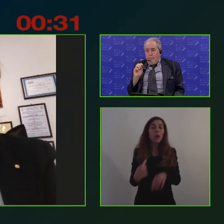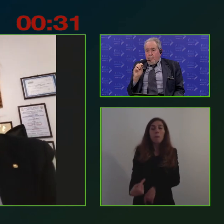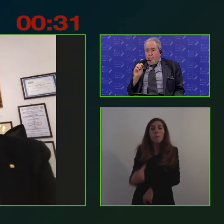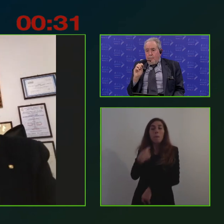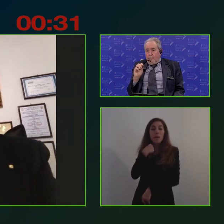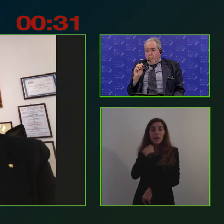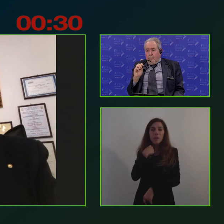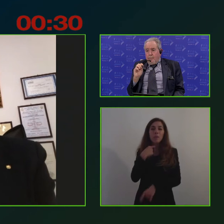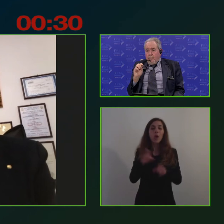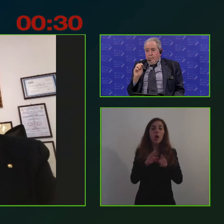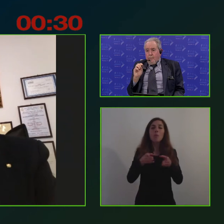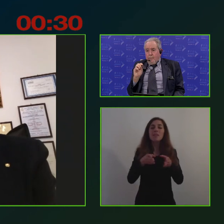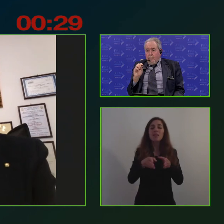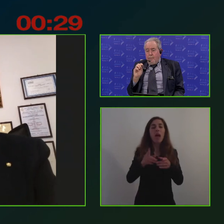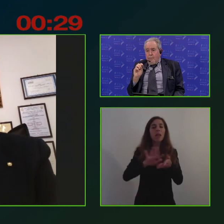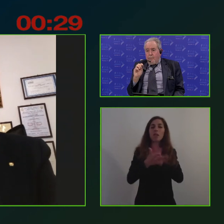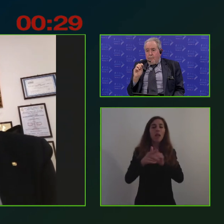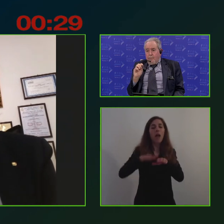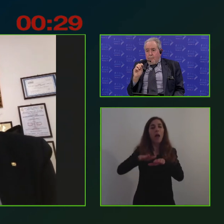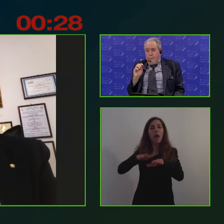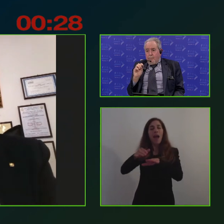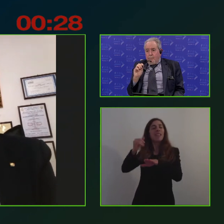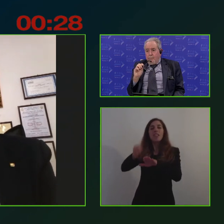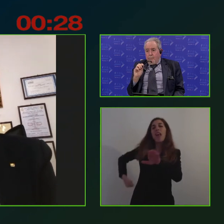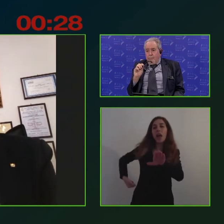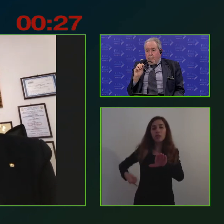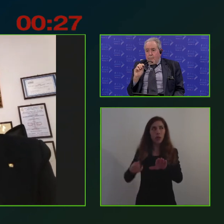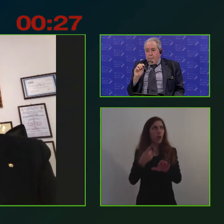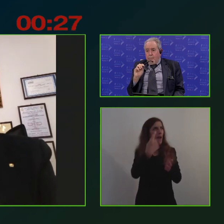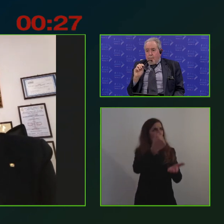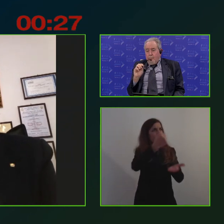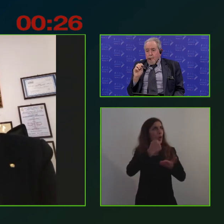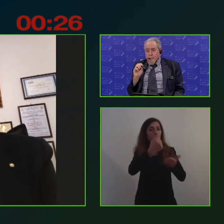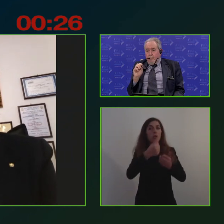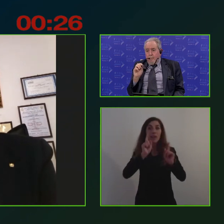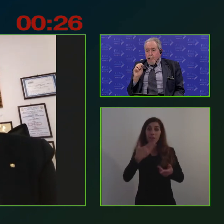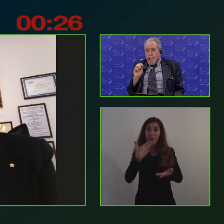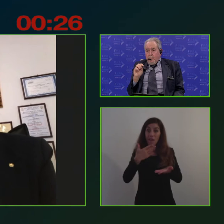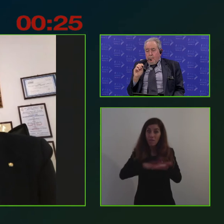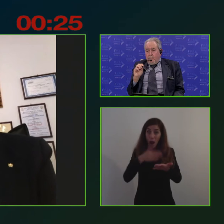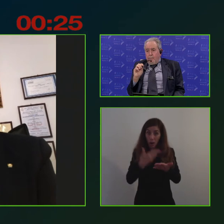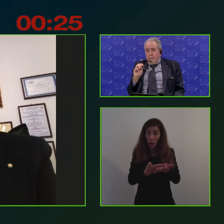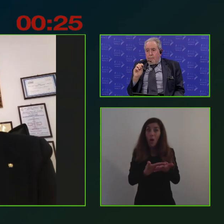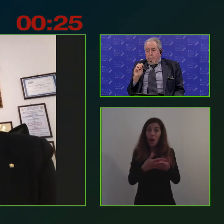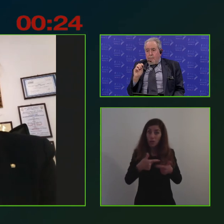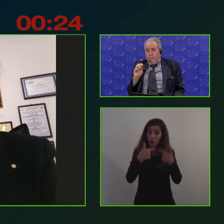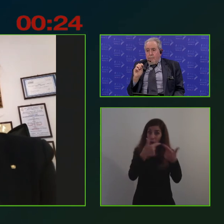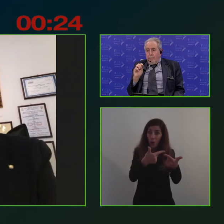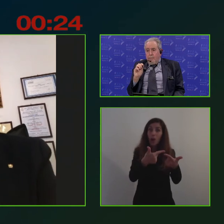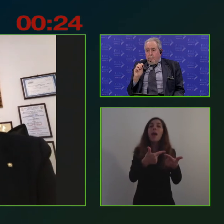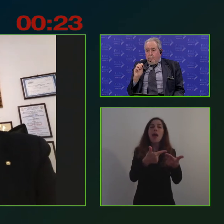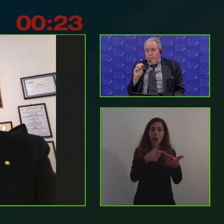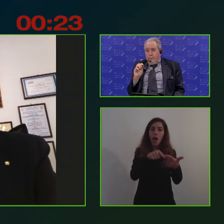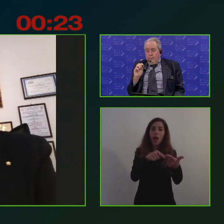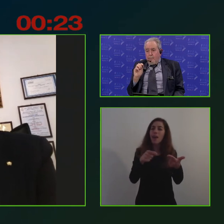sono imprese che attrasso la participazione a fondi, potrebbero sicuramente non solo valorizzare il patrimonio aziendale,